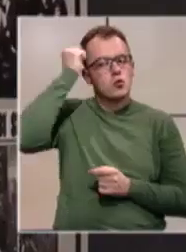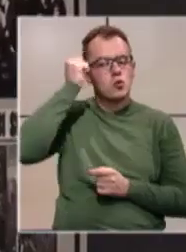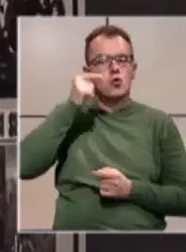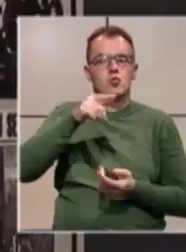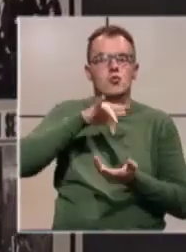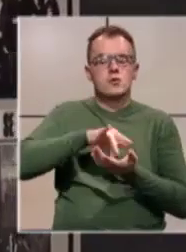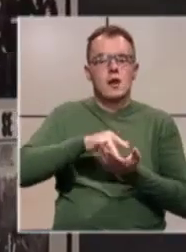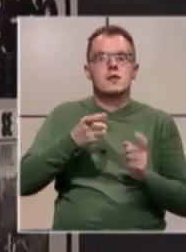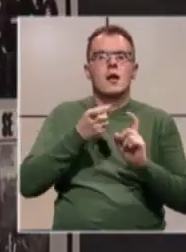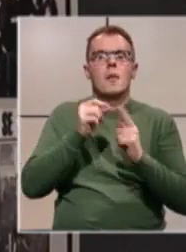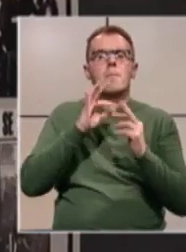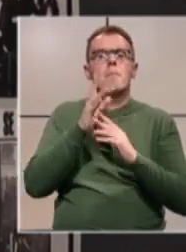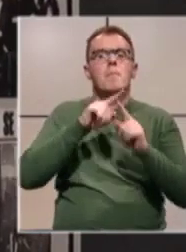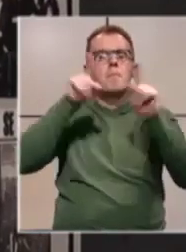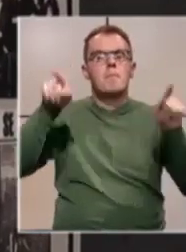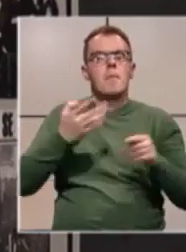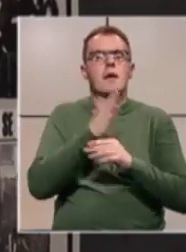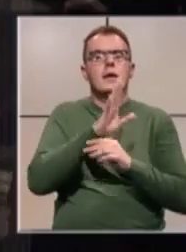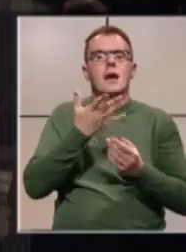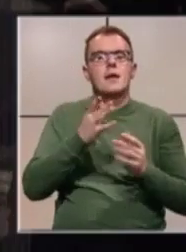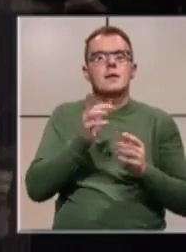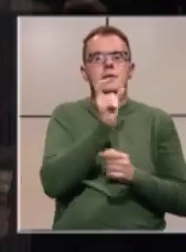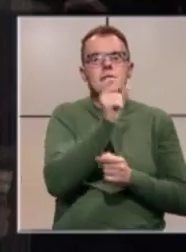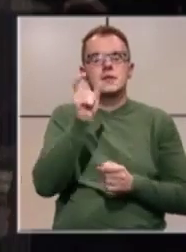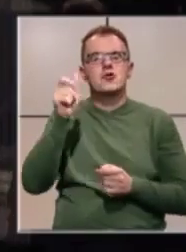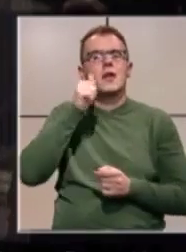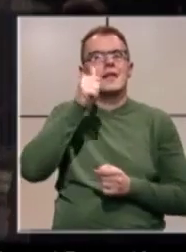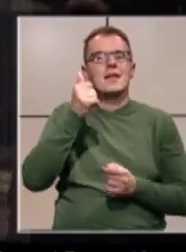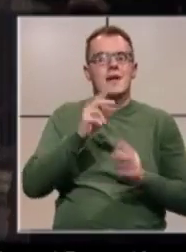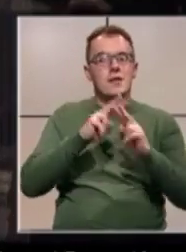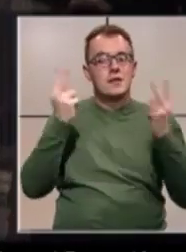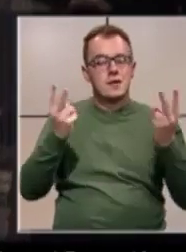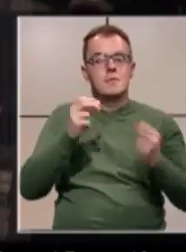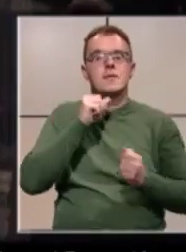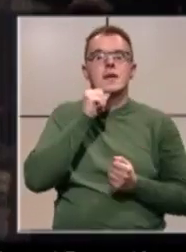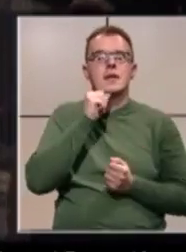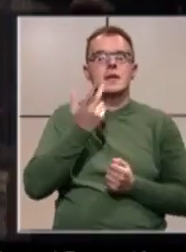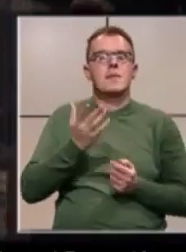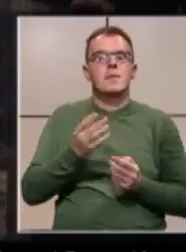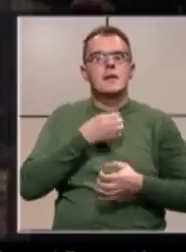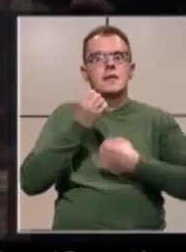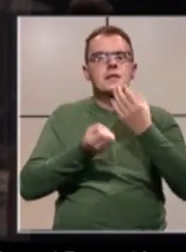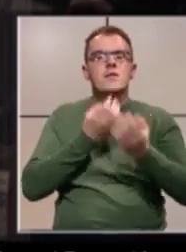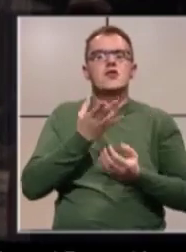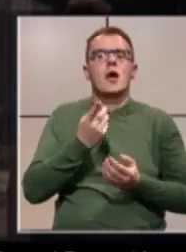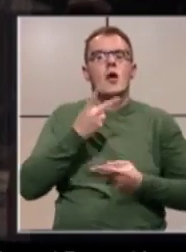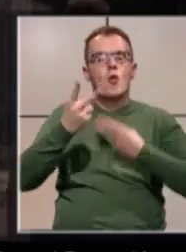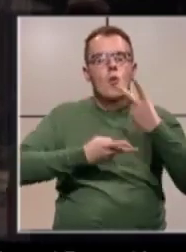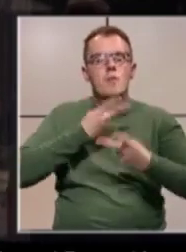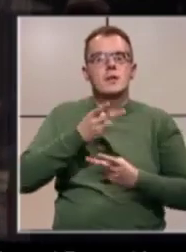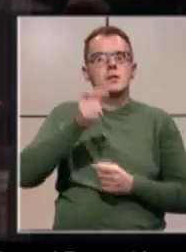nalaze paneli sa isječicima iz dnevne štampe, zatim izvještaj komisija